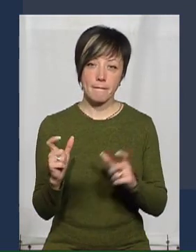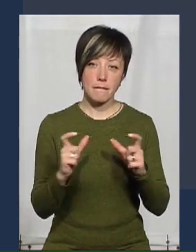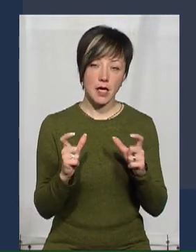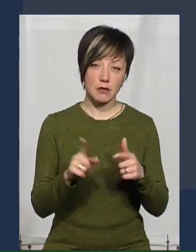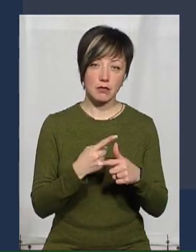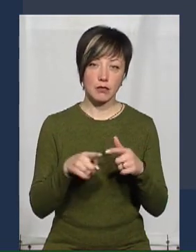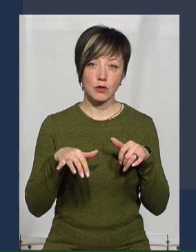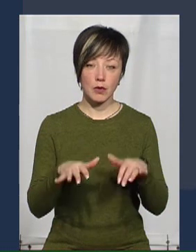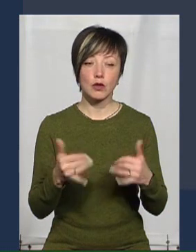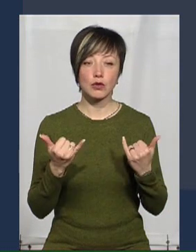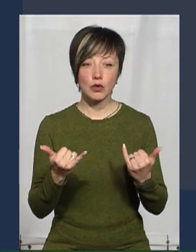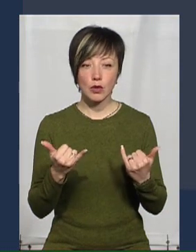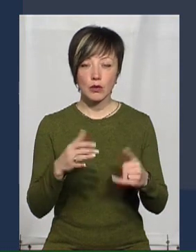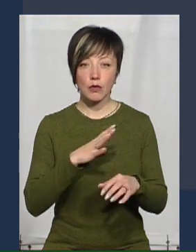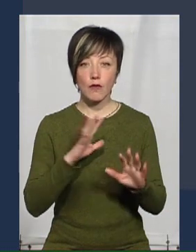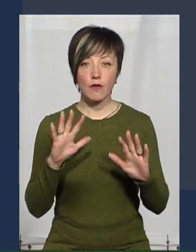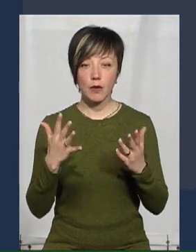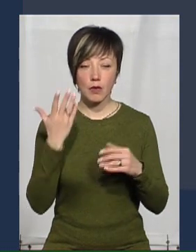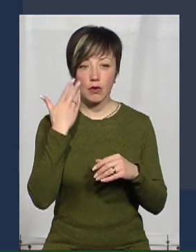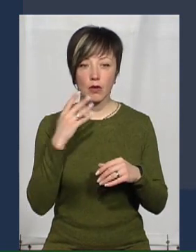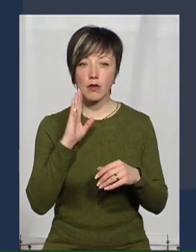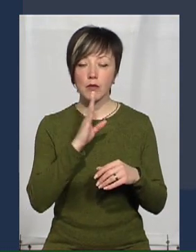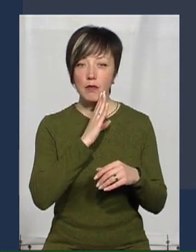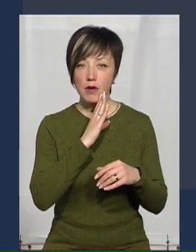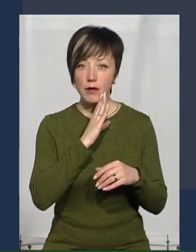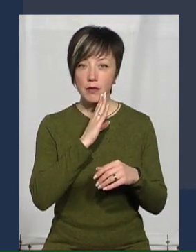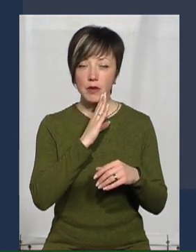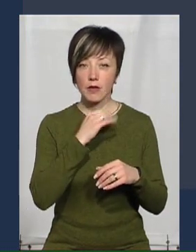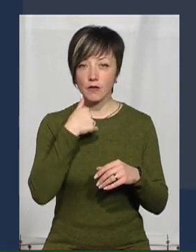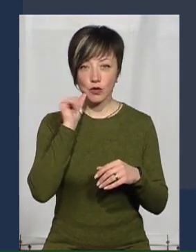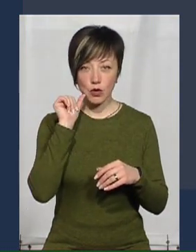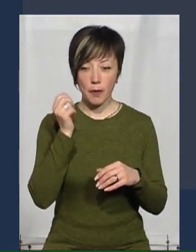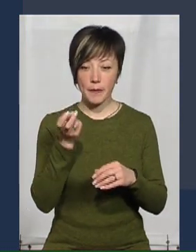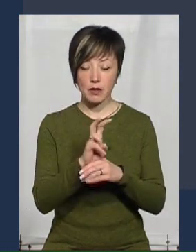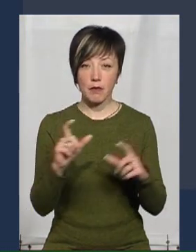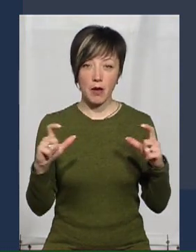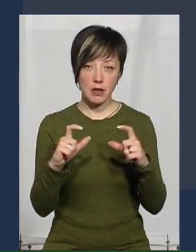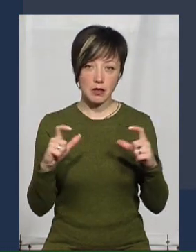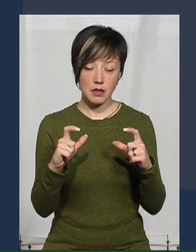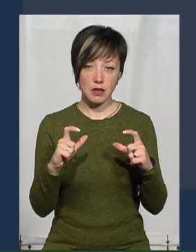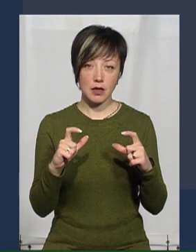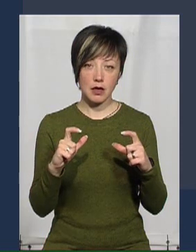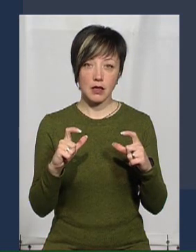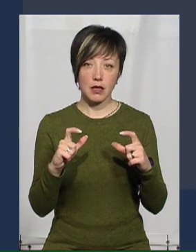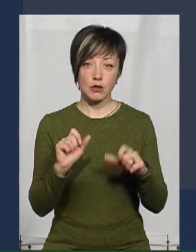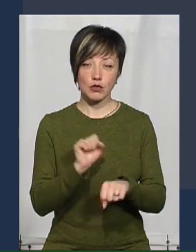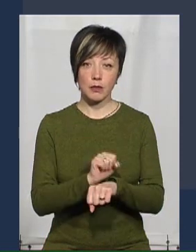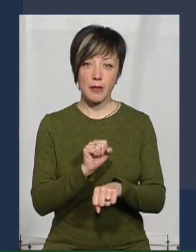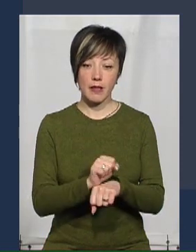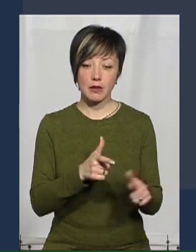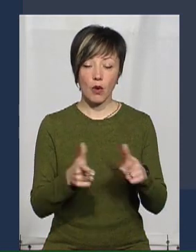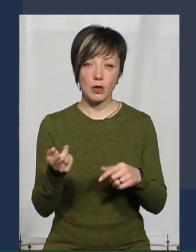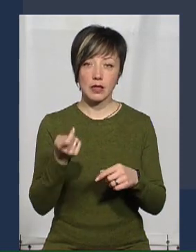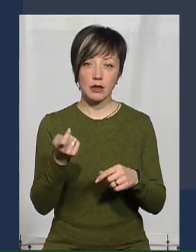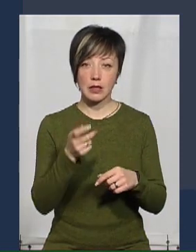по справах. Сьогодні у нас був такий випадок, коли мама, зверніше, сьогодні, вчора, прийшла в магазин, зупинка за готзерно з тримісячним